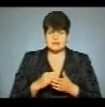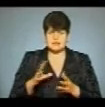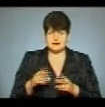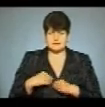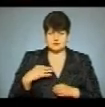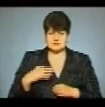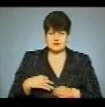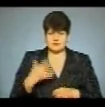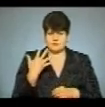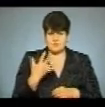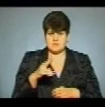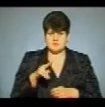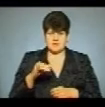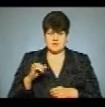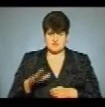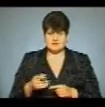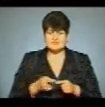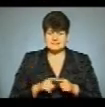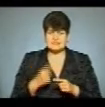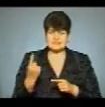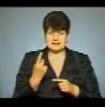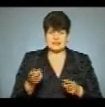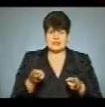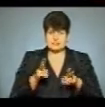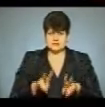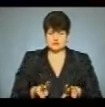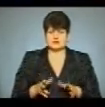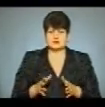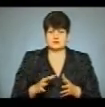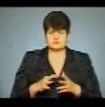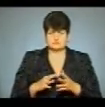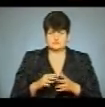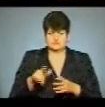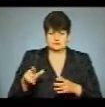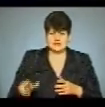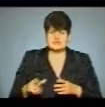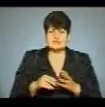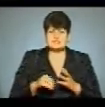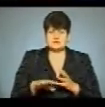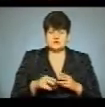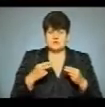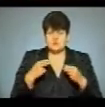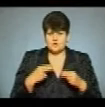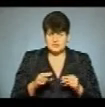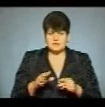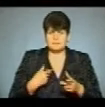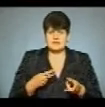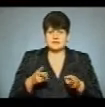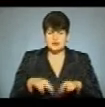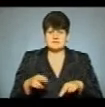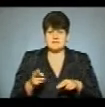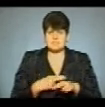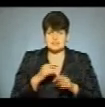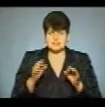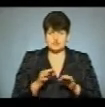Це одне єдине, що залишилося у нас селян. Земля, якщо вже продамо її, значить ми лишаємося взагалі без нічого.